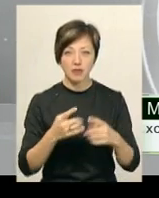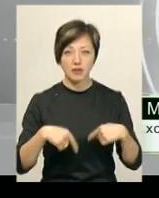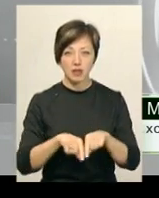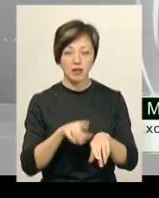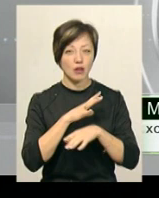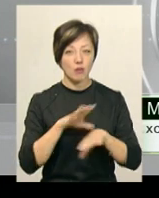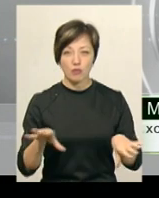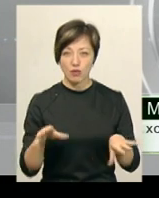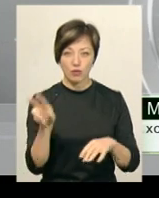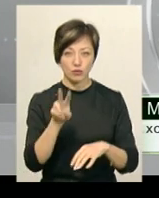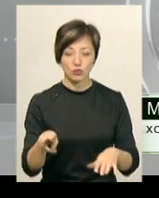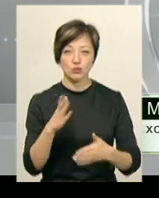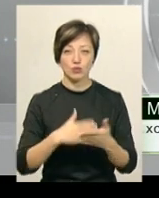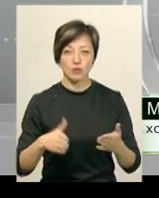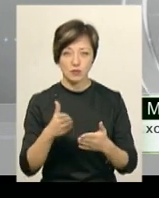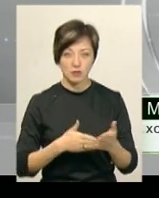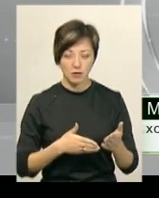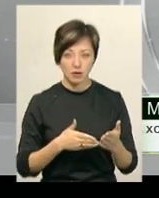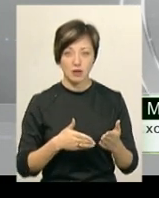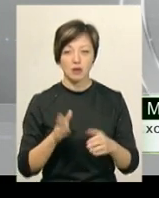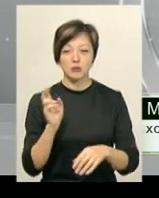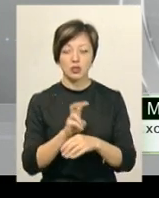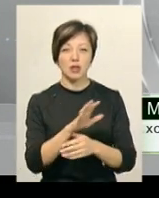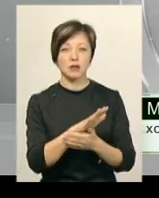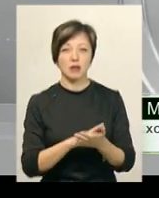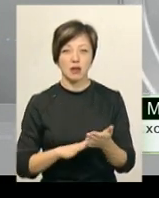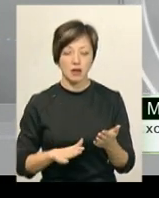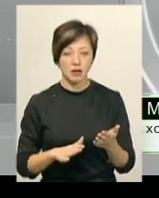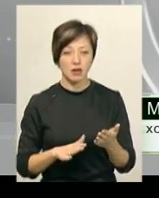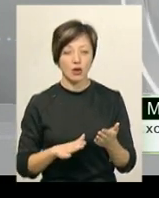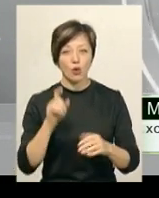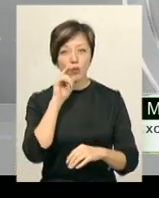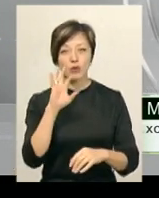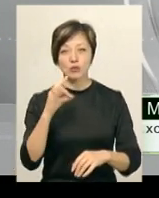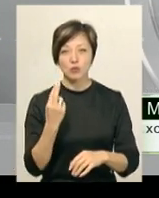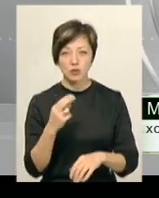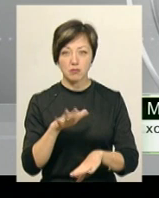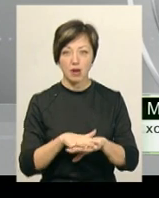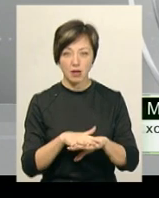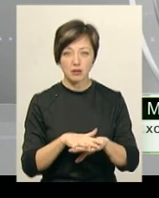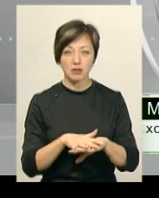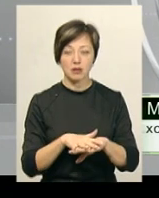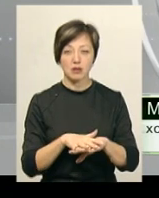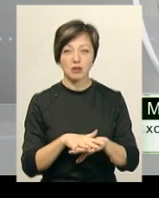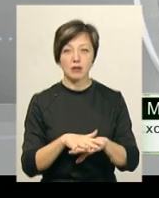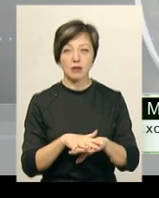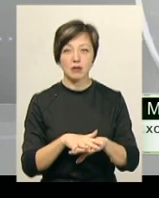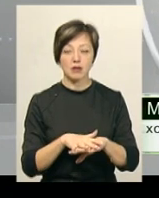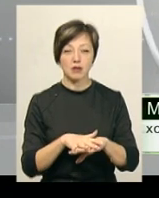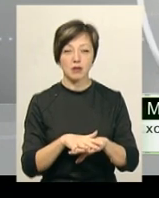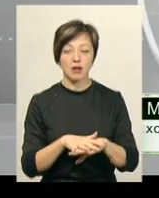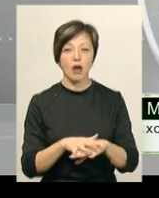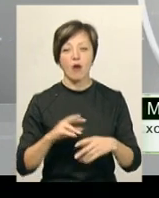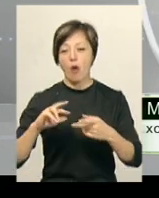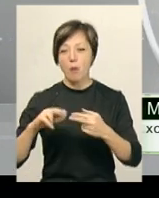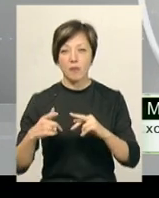Там не було валюти зовсім. Потім пішла далі в Укрсоцбанк, там не було валюти. На проти обміннику